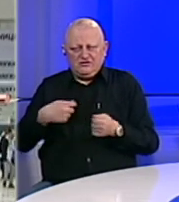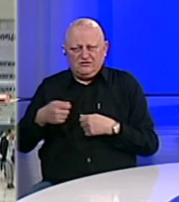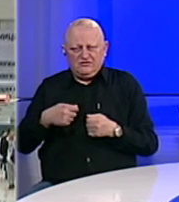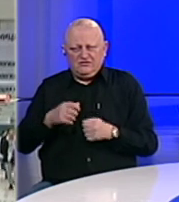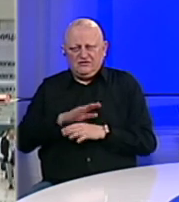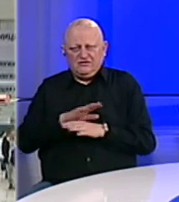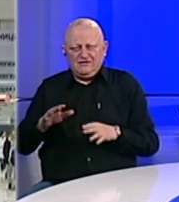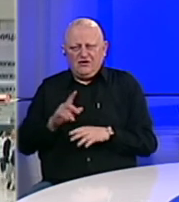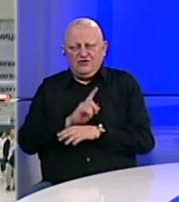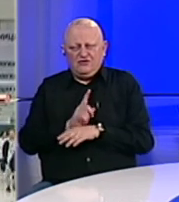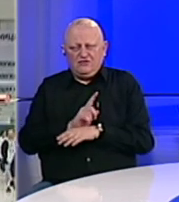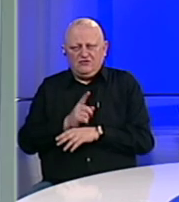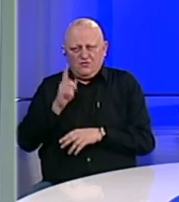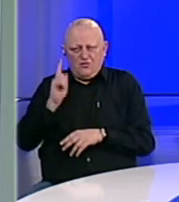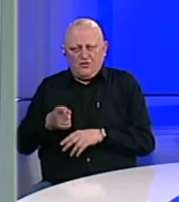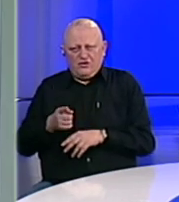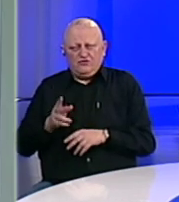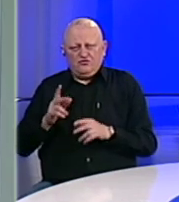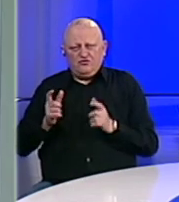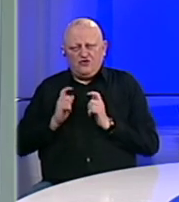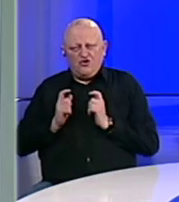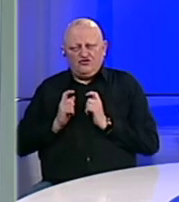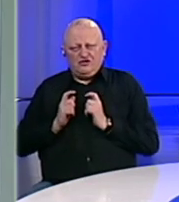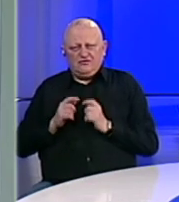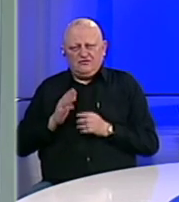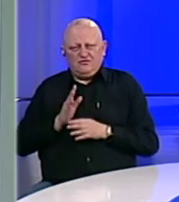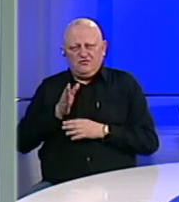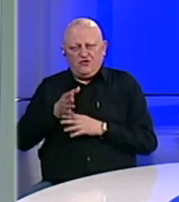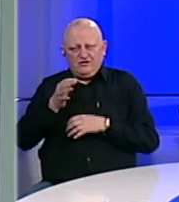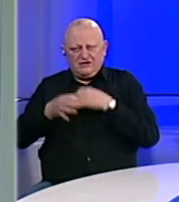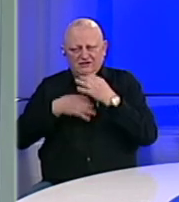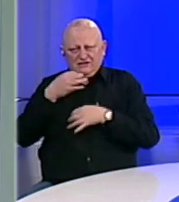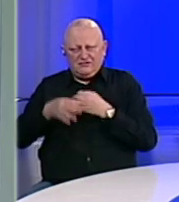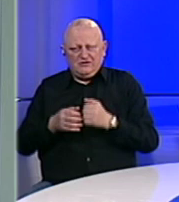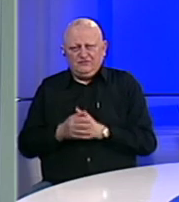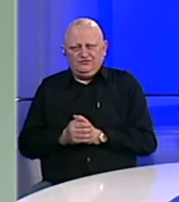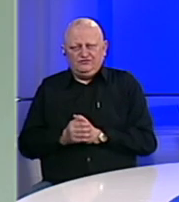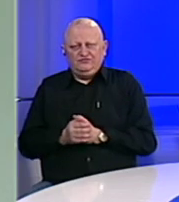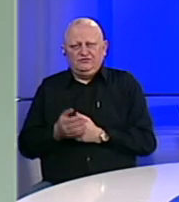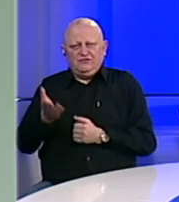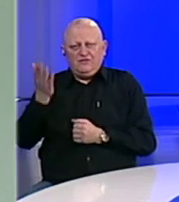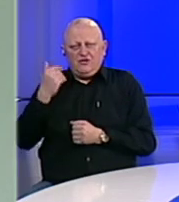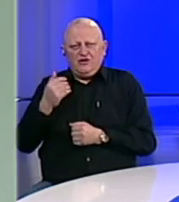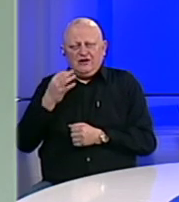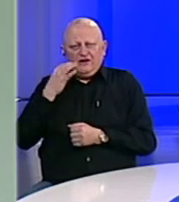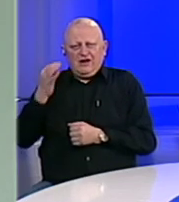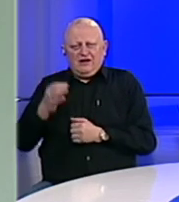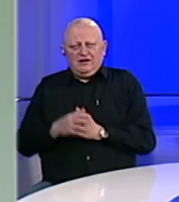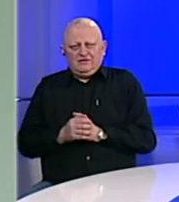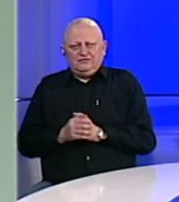da u svakom trenutku mogu očekivati posjetu inspektora. Proteklih dana